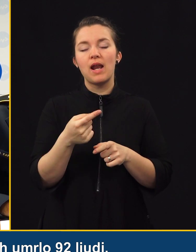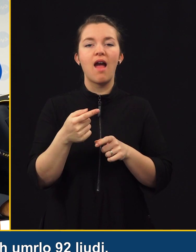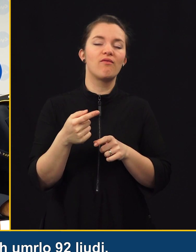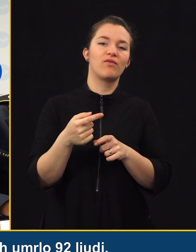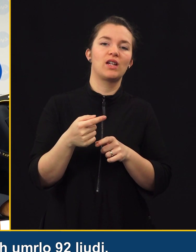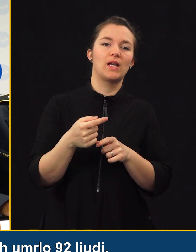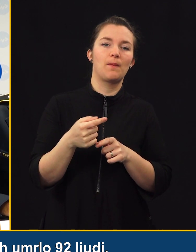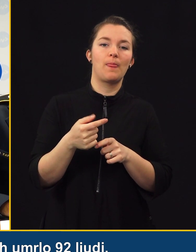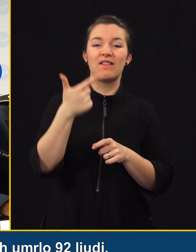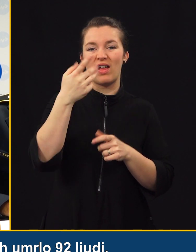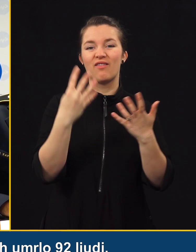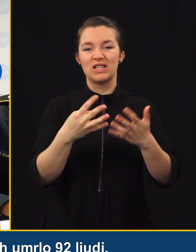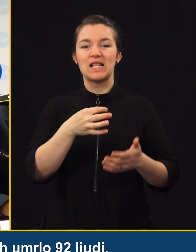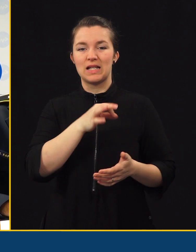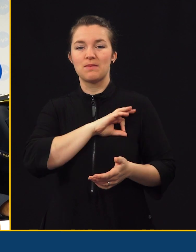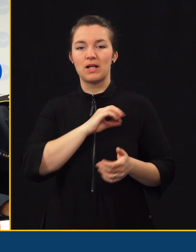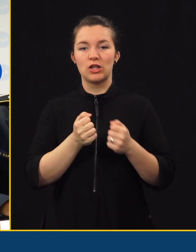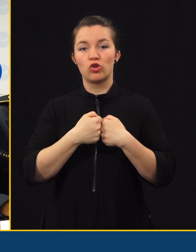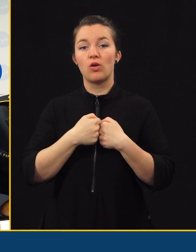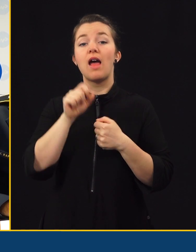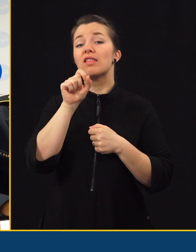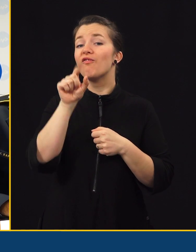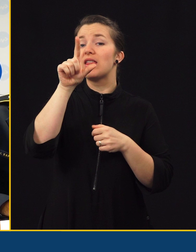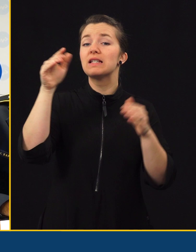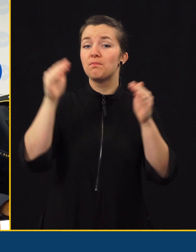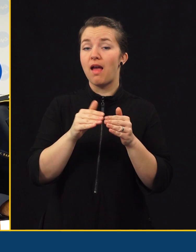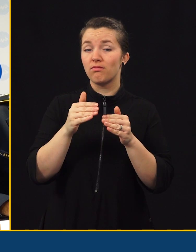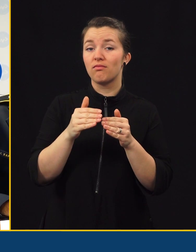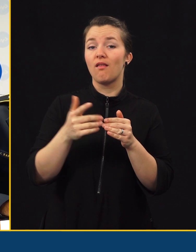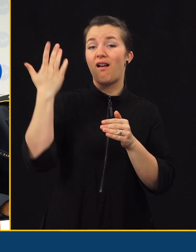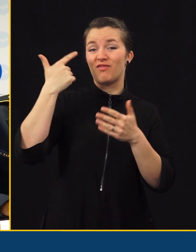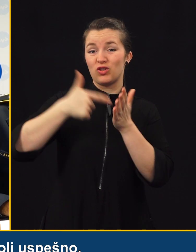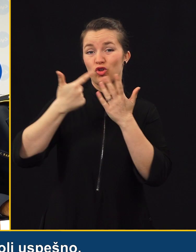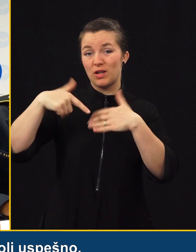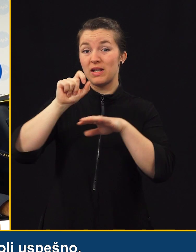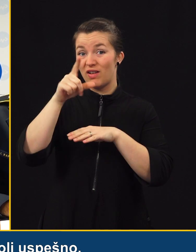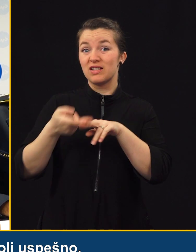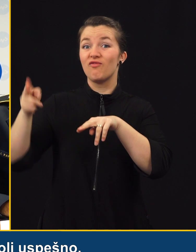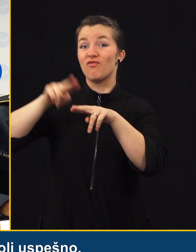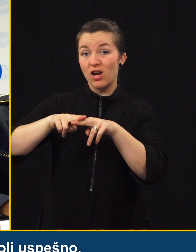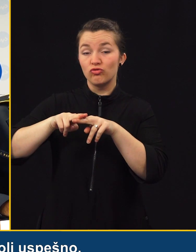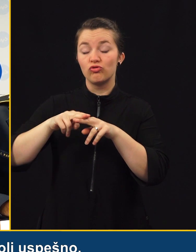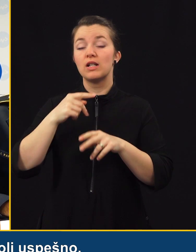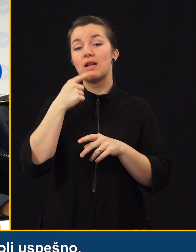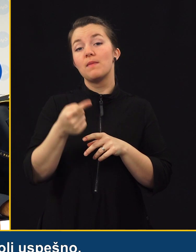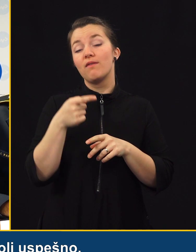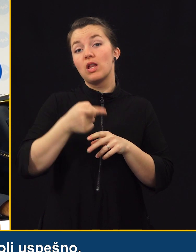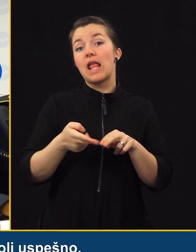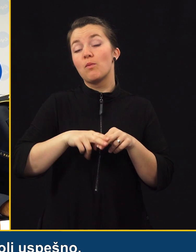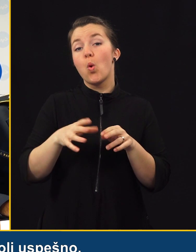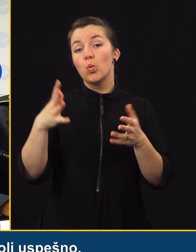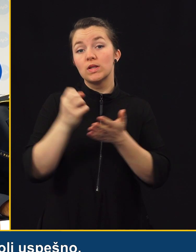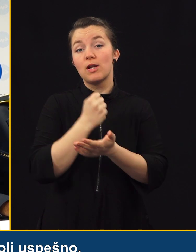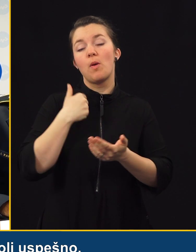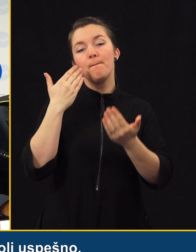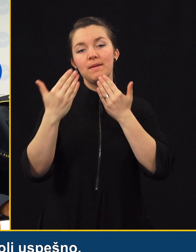govorimo 92 smrtnih žrtov, 12 manj kot v letu 2017 in je po teh podatkih seveda najbolj uspešno, odkar merimo